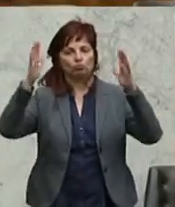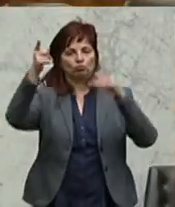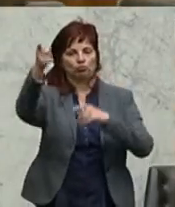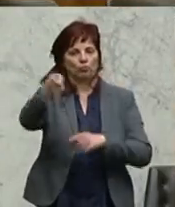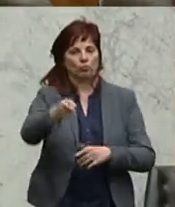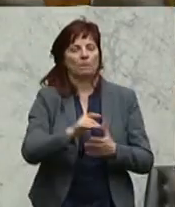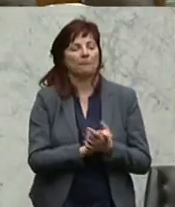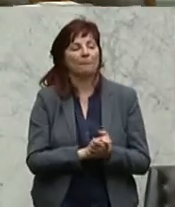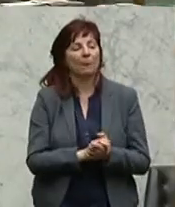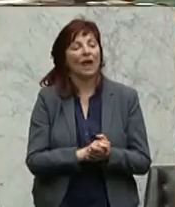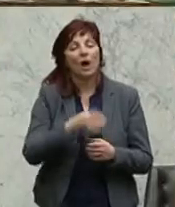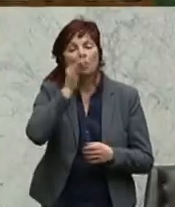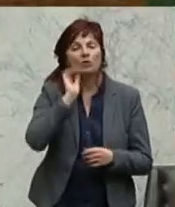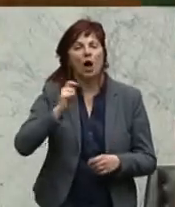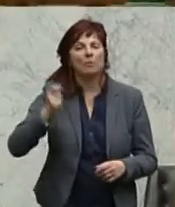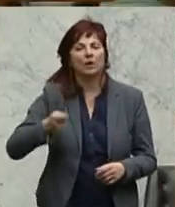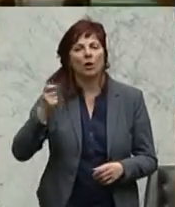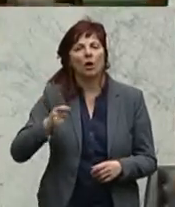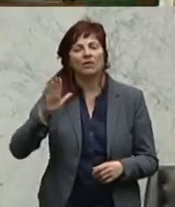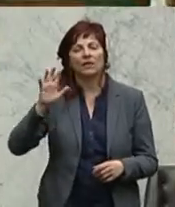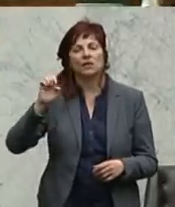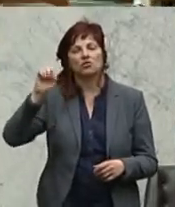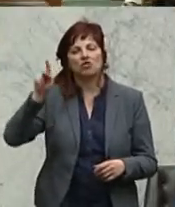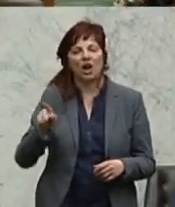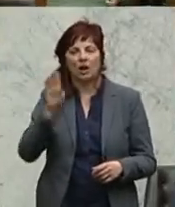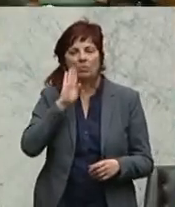BZÖ zur Novelle der Gewerbeordnung. Die durchgeführten Verwaltungsvereinbarungen.